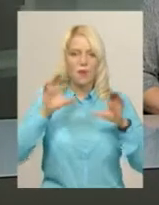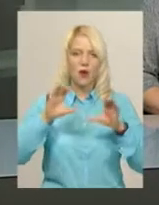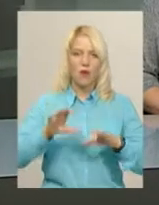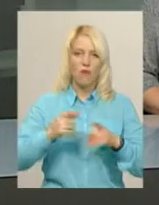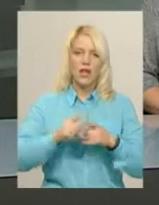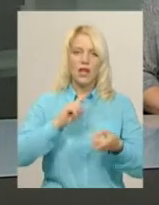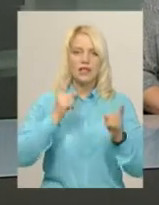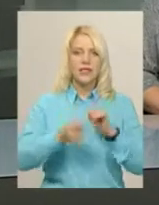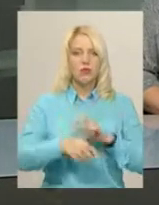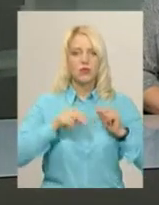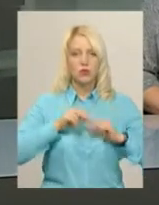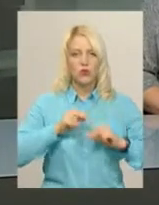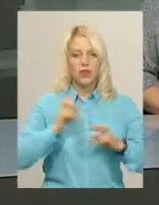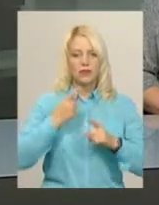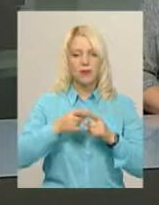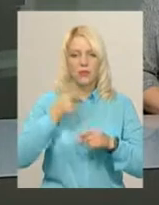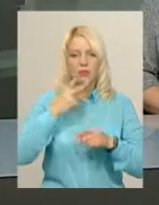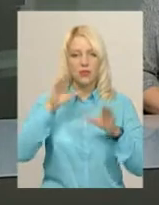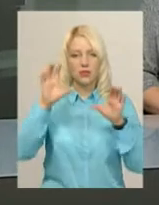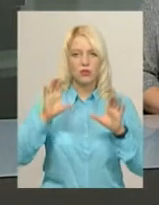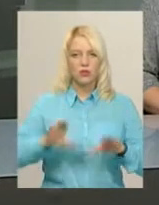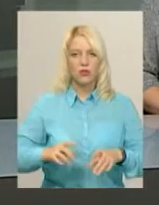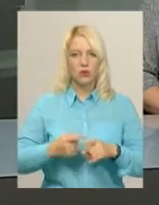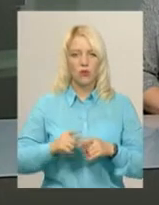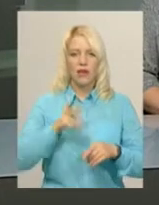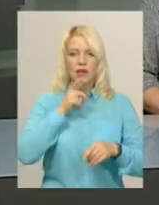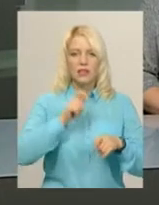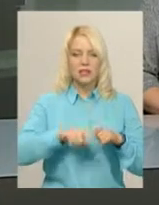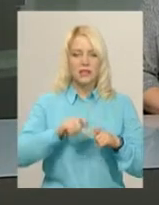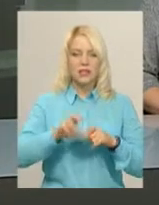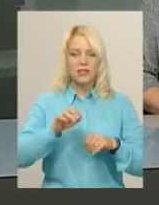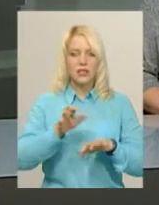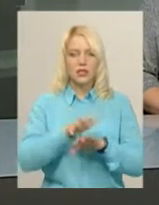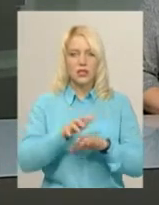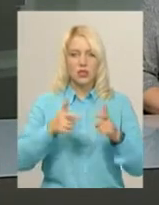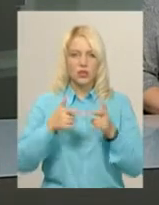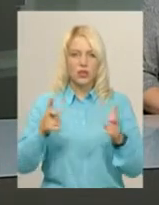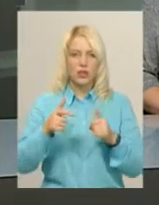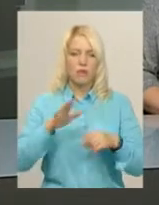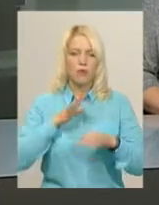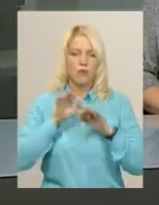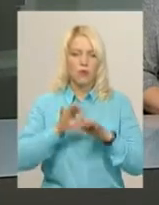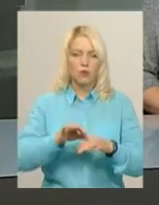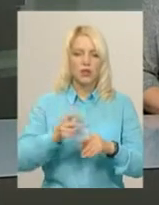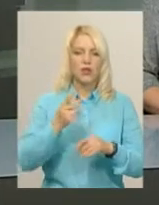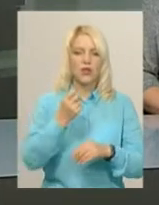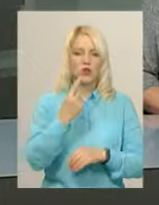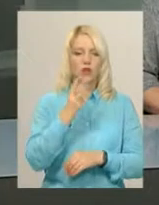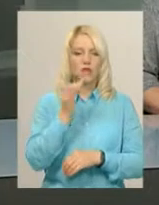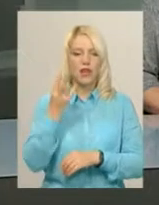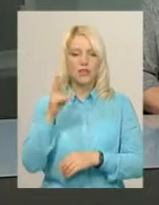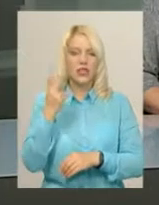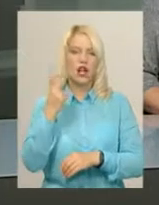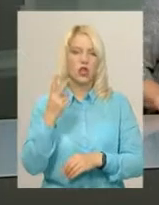зайнятість населення. Нагадаю, інспекцію на Хмельницькому підприємстві з пошуття взуття проводили 11 вересня. 2 жовтня винесли